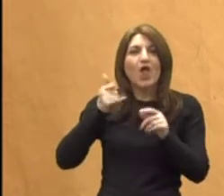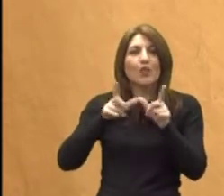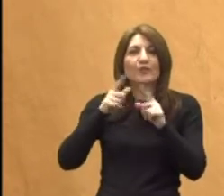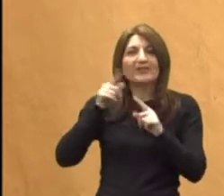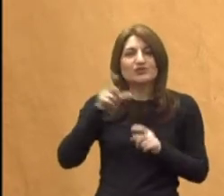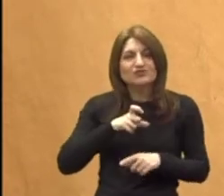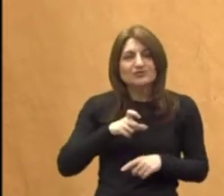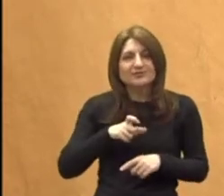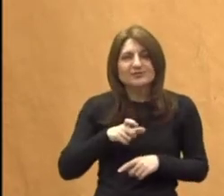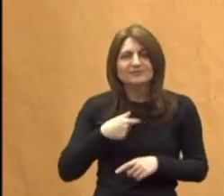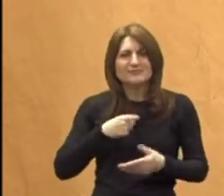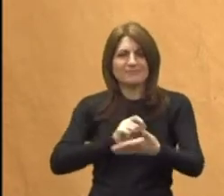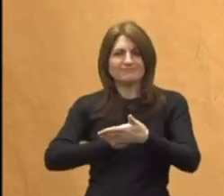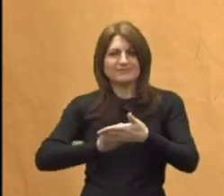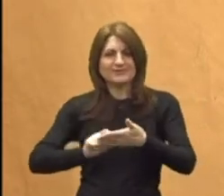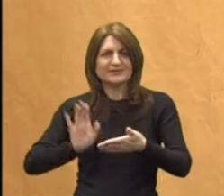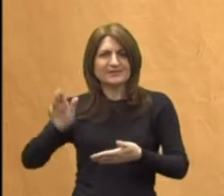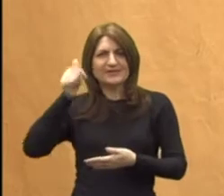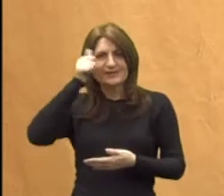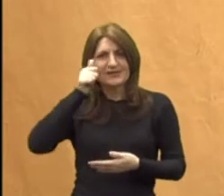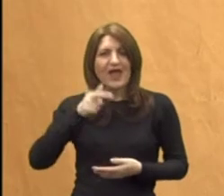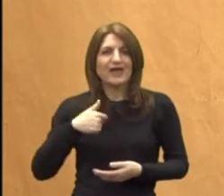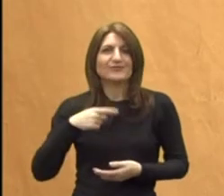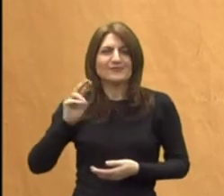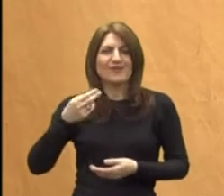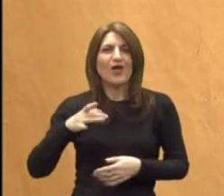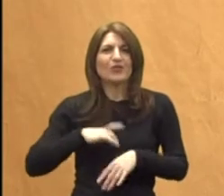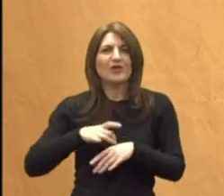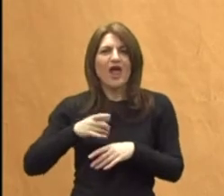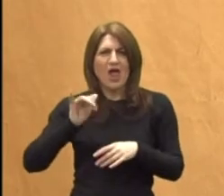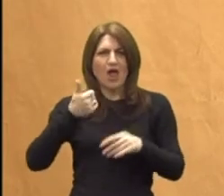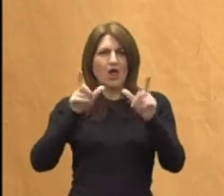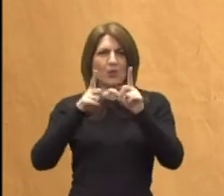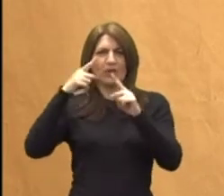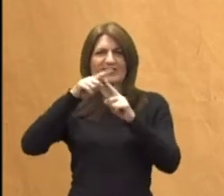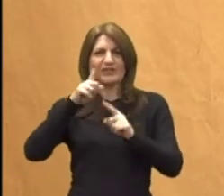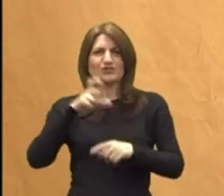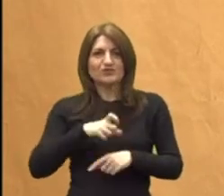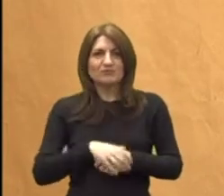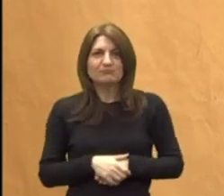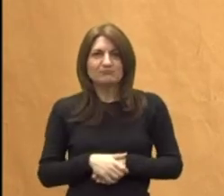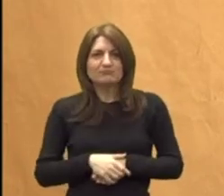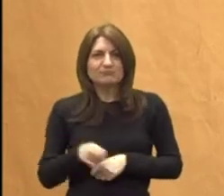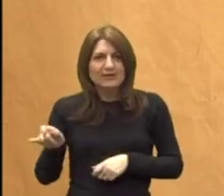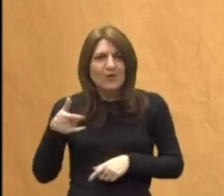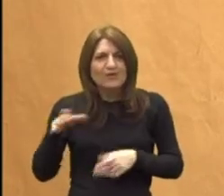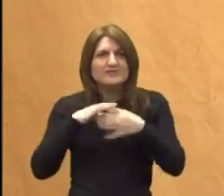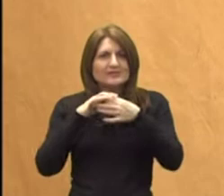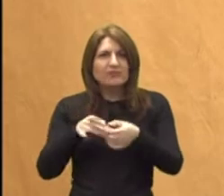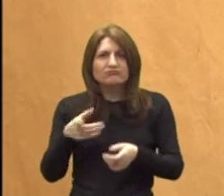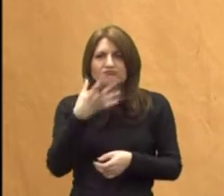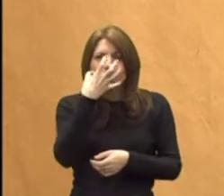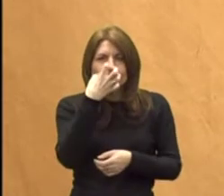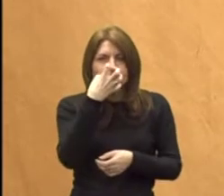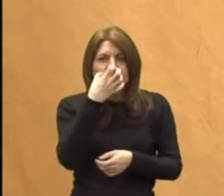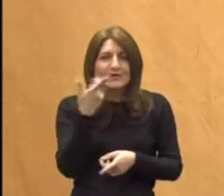njegovo ime, ja ću vas zati doktor, nalazi, ime Ljutić, pa sam misla, je li on zbilja Ljuti sam sebe? Ili